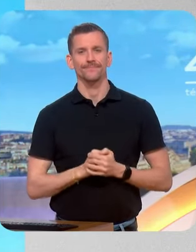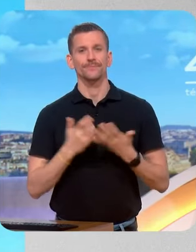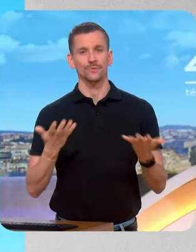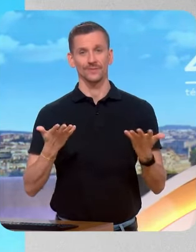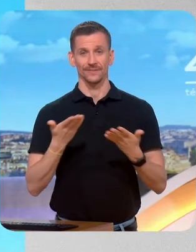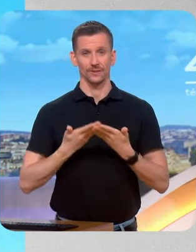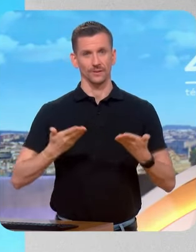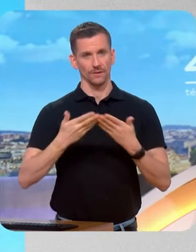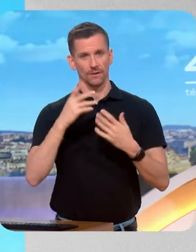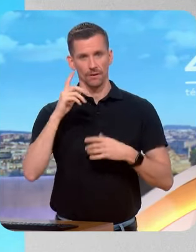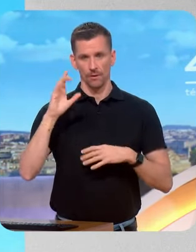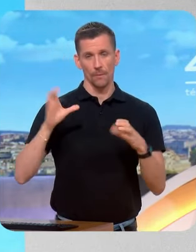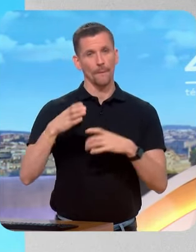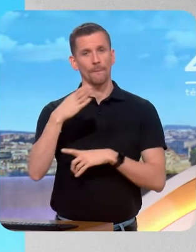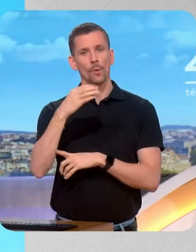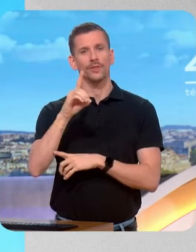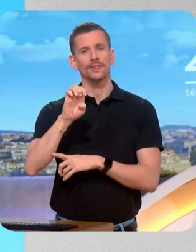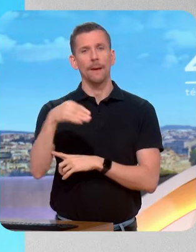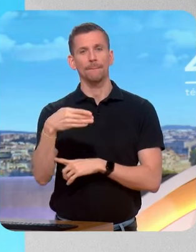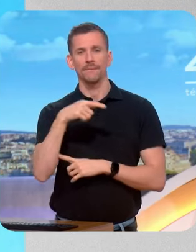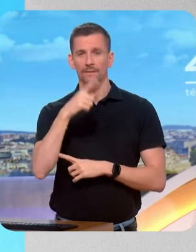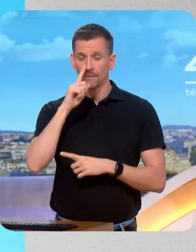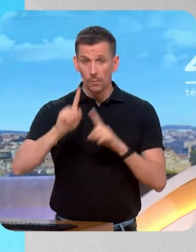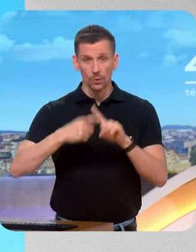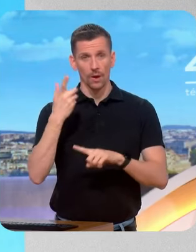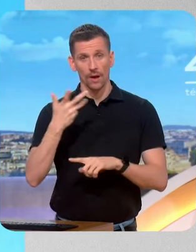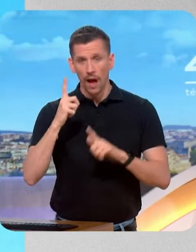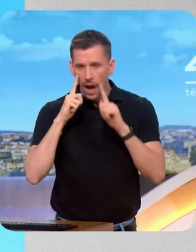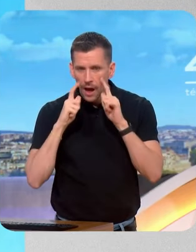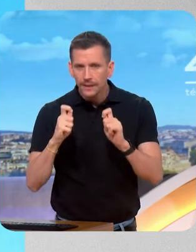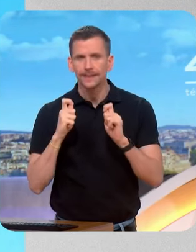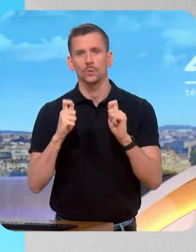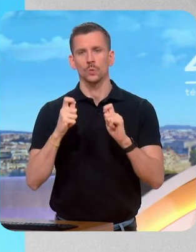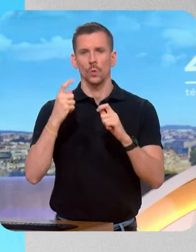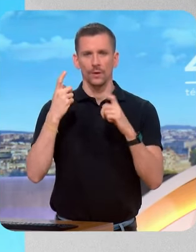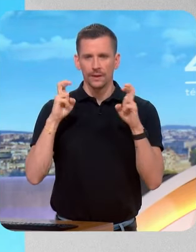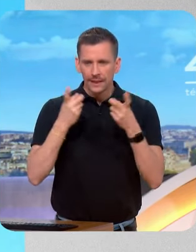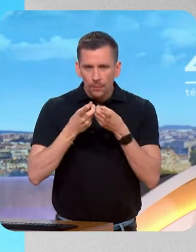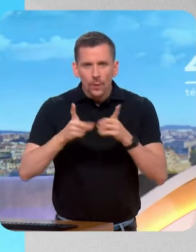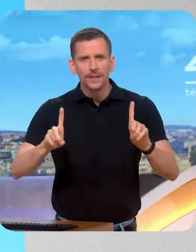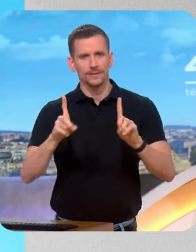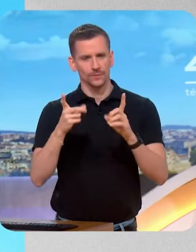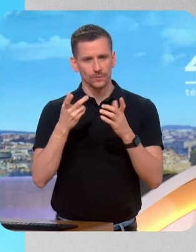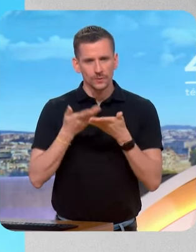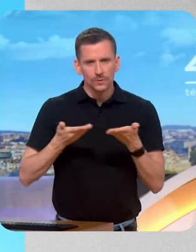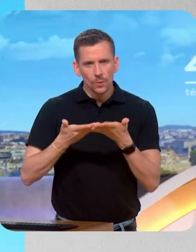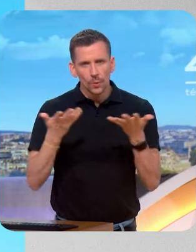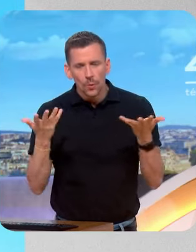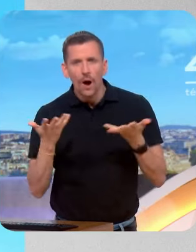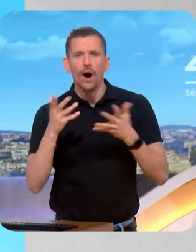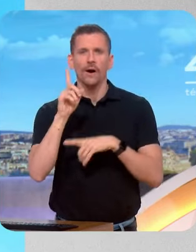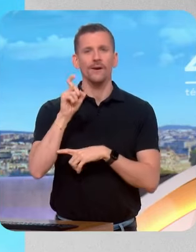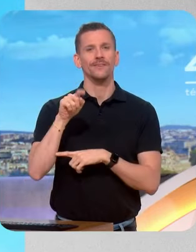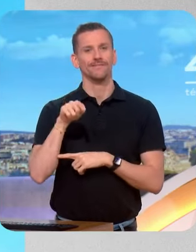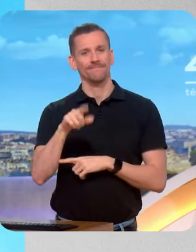chose simple, nous avons un devoir de vigilance pour que la démocratie française ne se délite pas. Et au fond,'est ce qu'a dit François Bayrou, vous savez,